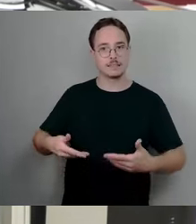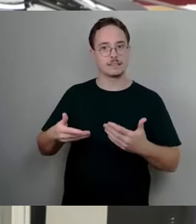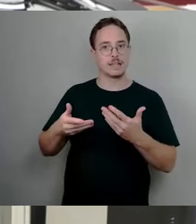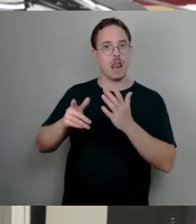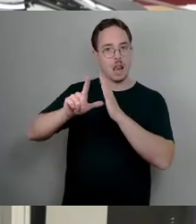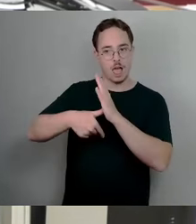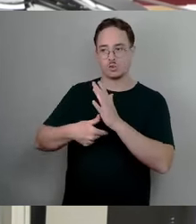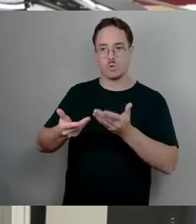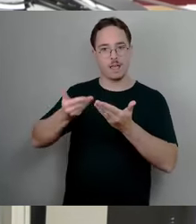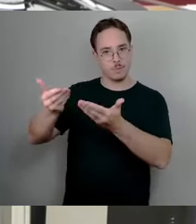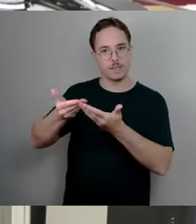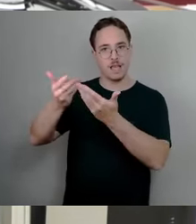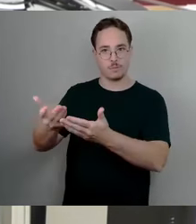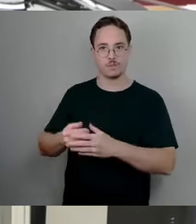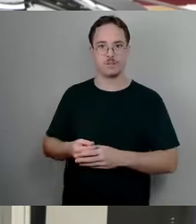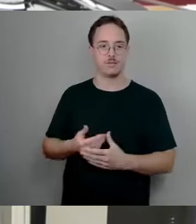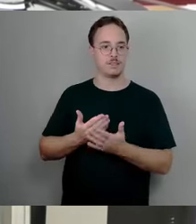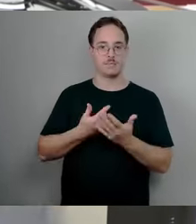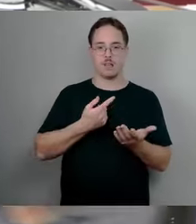richtig, nicht einfach Steuern pauschal abzulehnen.